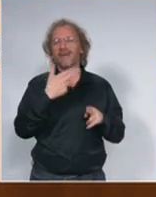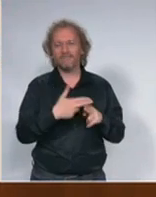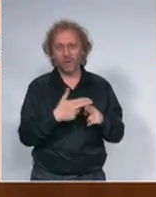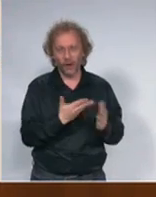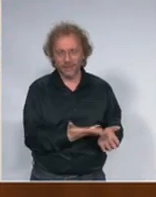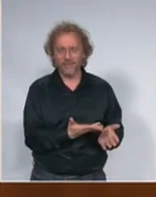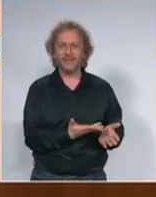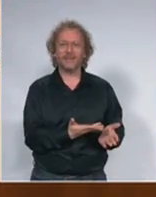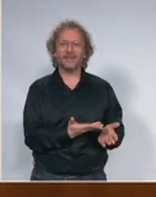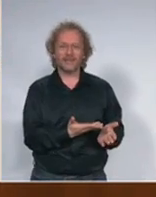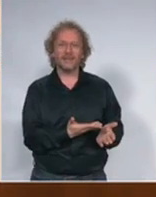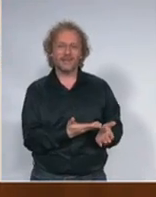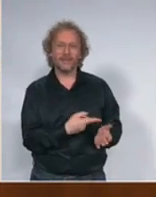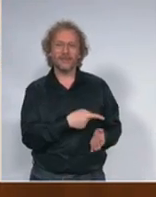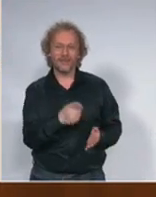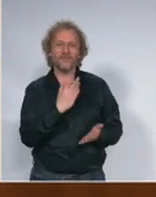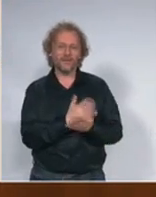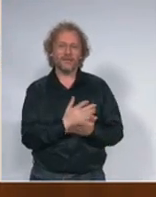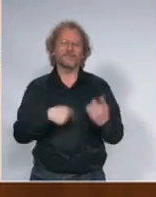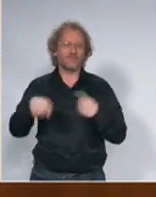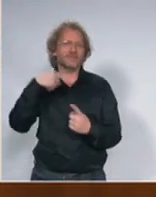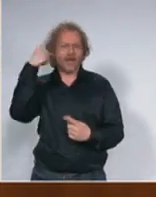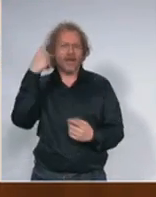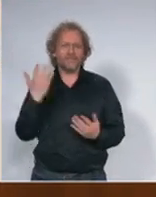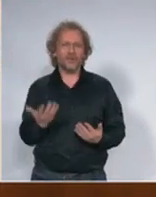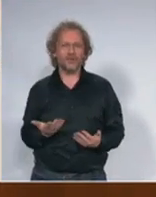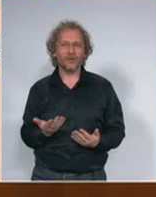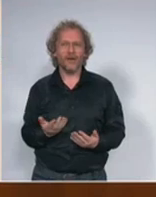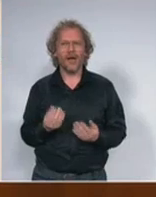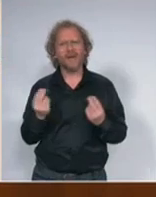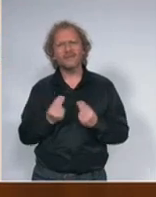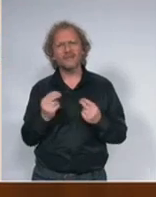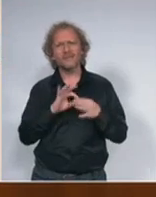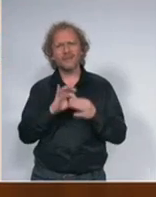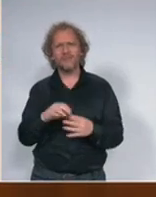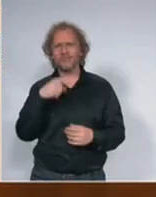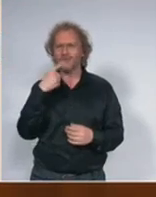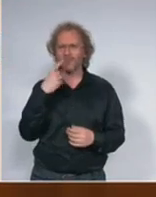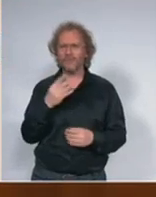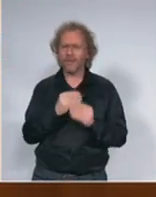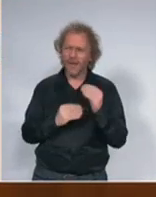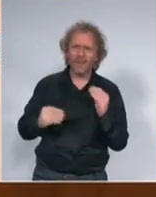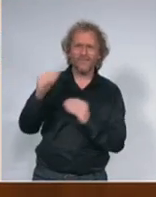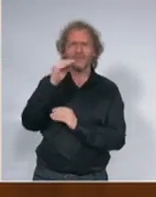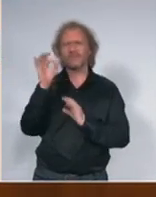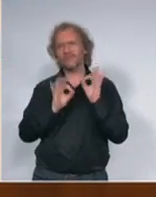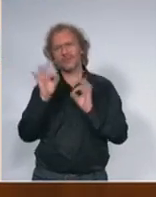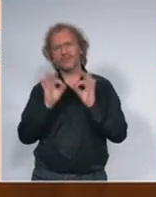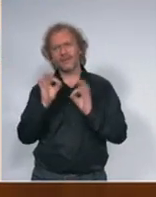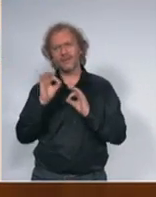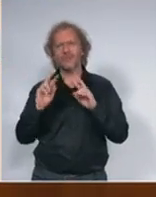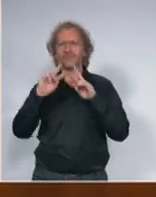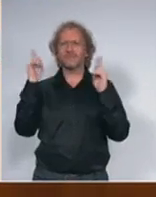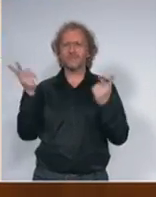o tome pisali znači ali zašto je stalno pominjano pa zato što u najvećem procentu u celom svetu u svim dosadašnjim